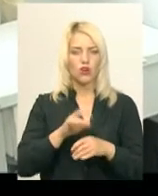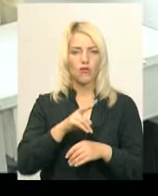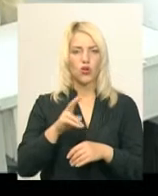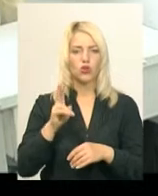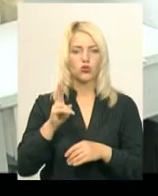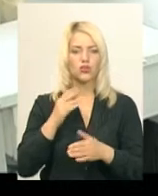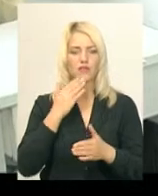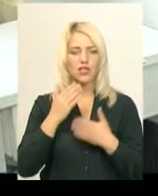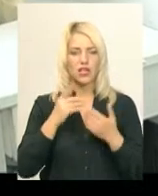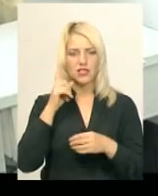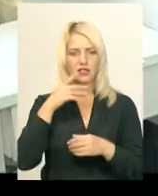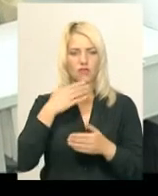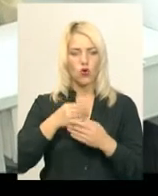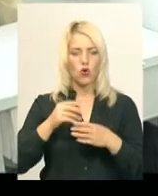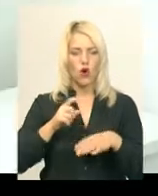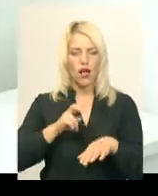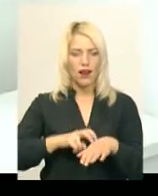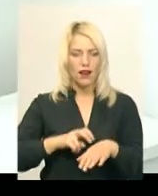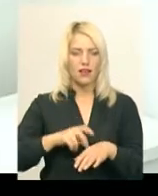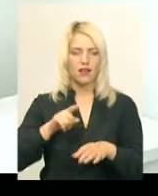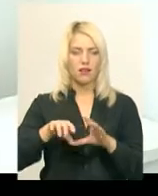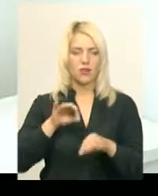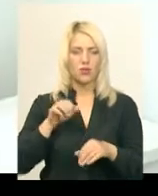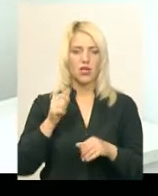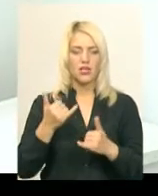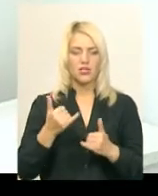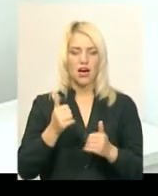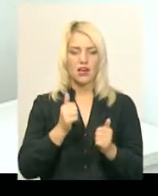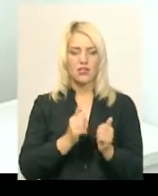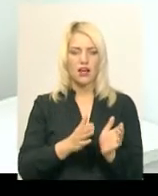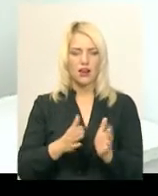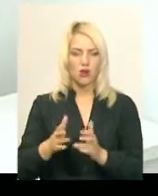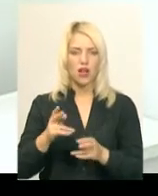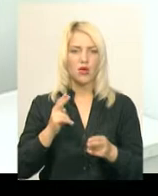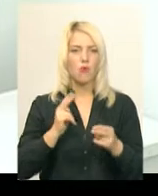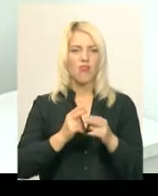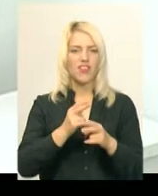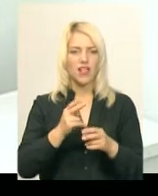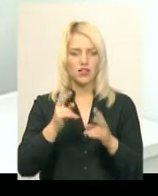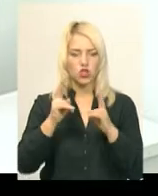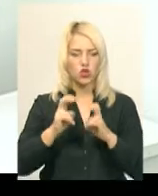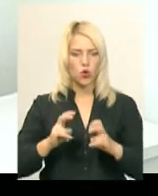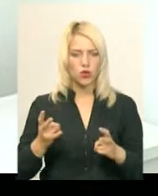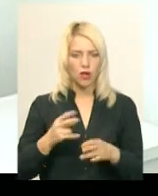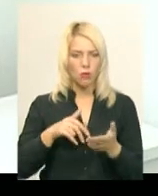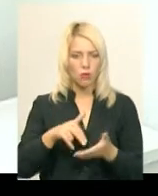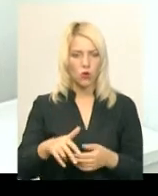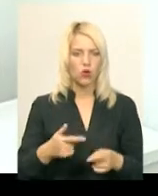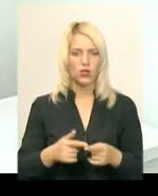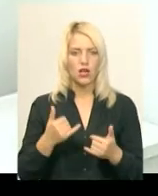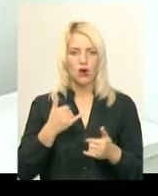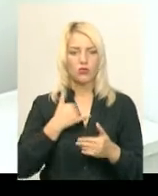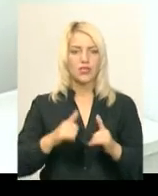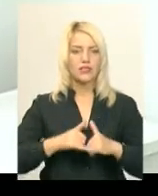звертається, знає свого лікаря, він його вибрав. Зараз регулярно проходить профілактичні огляди, у нас це